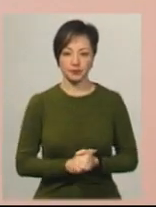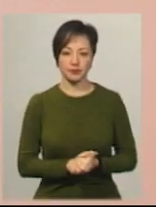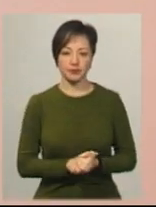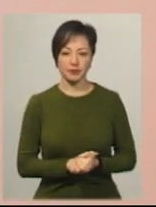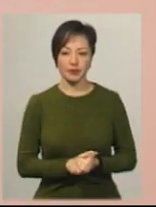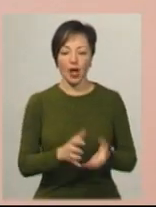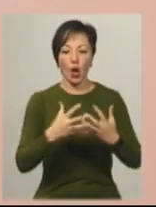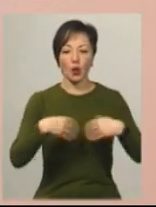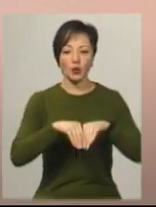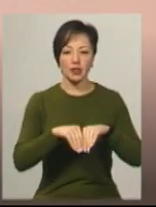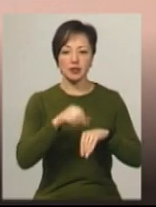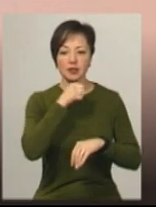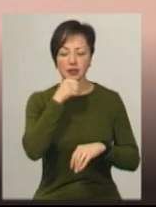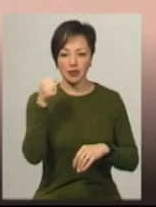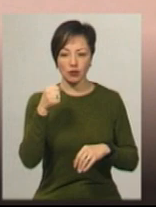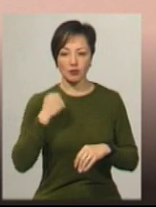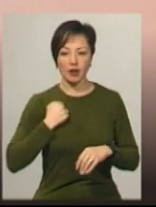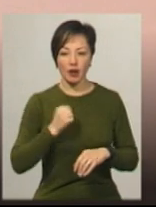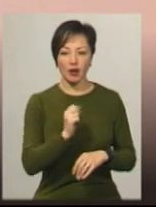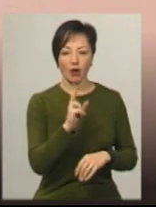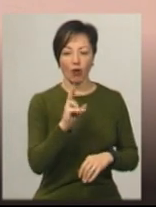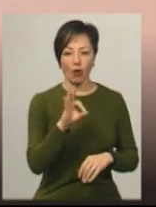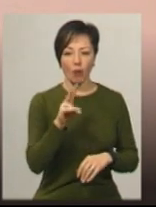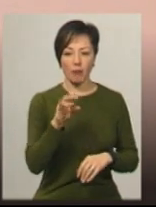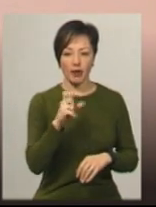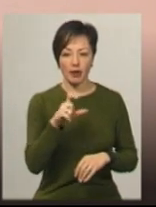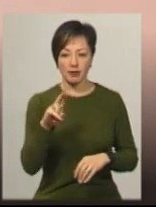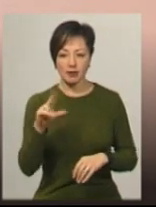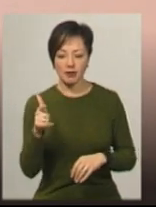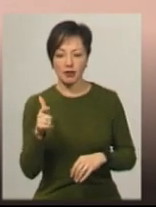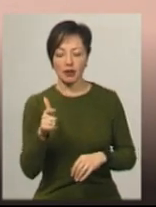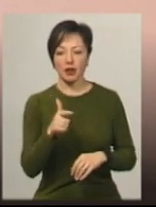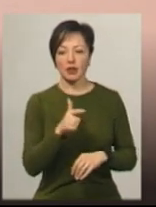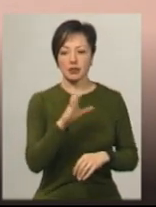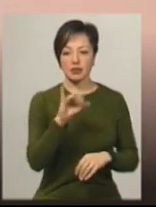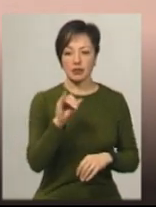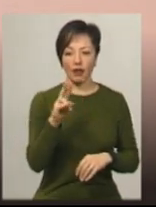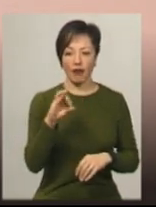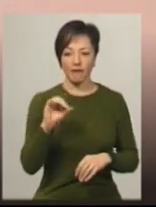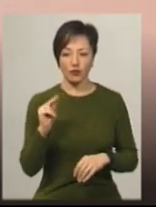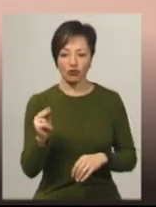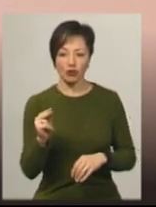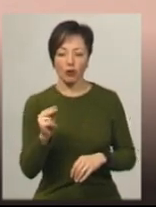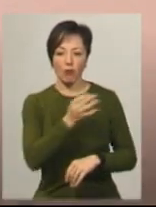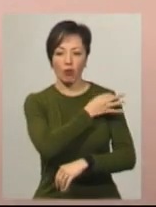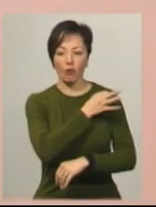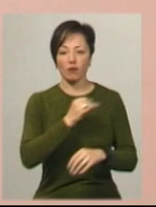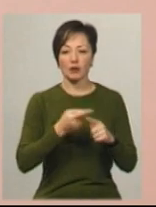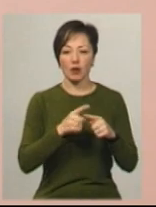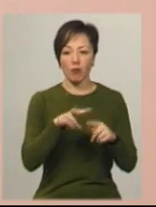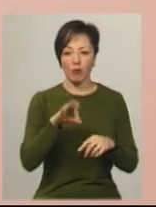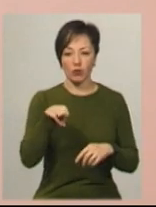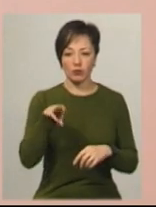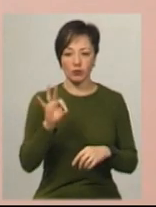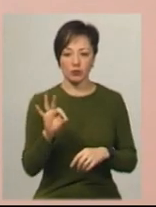Родини старшого прапорщика В'ячеслава Коломійця, полковника Сергія Синкевича, полковника юстиції Андрія Моту,